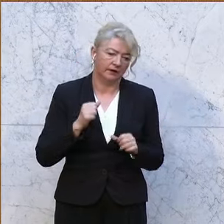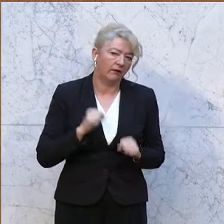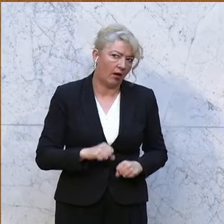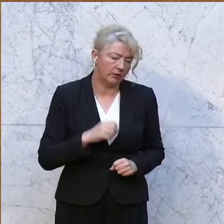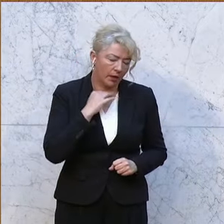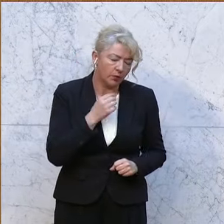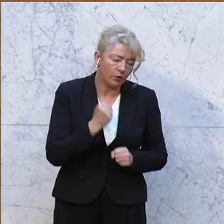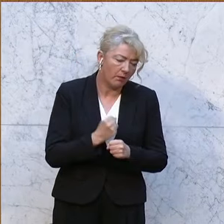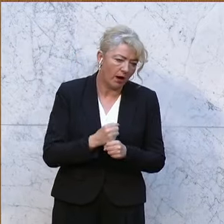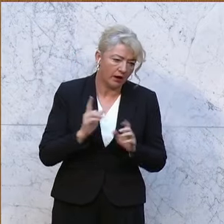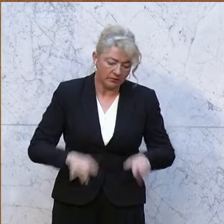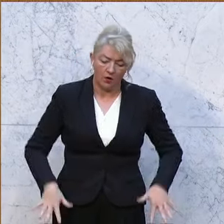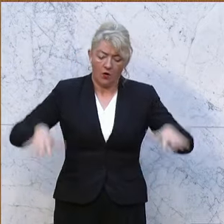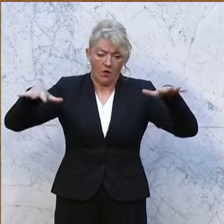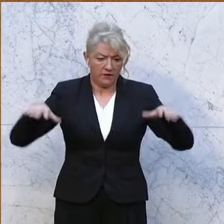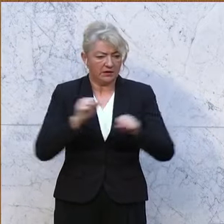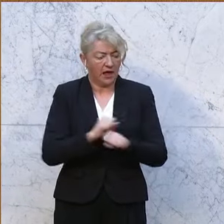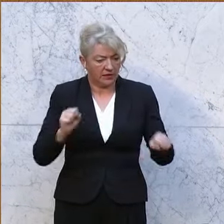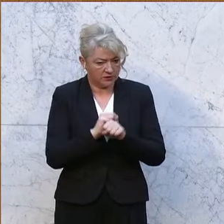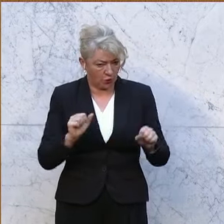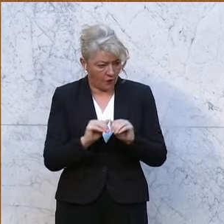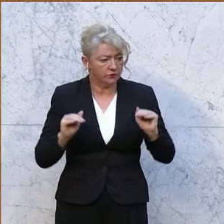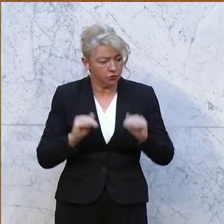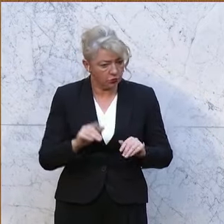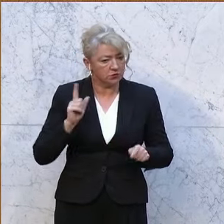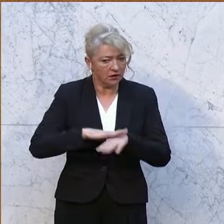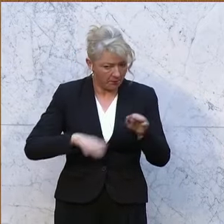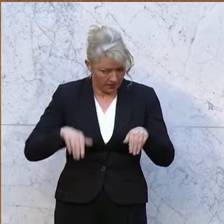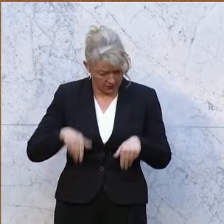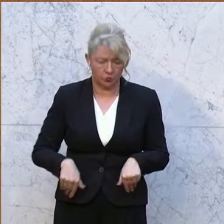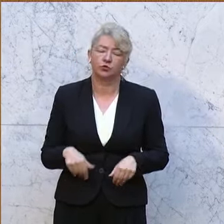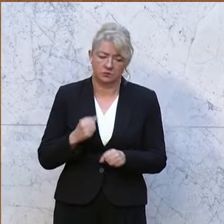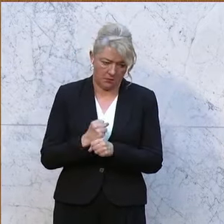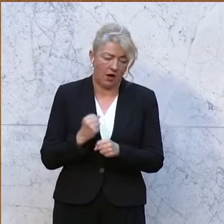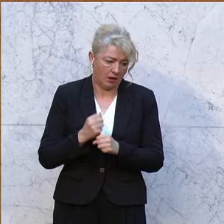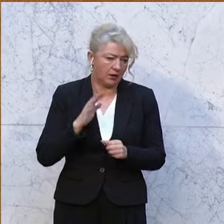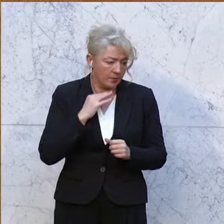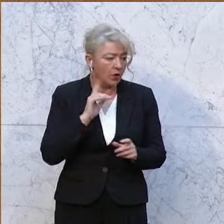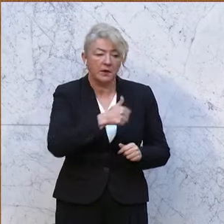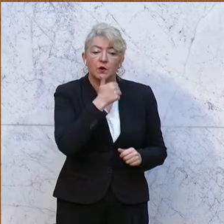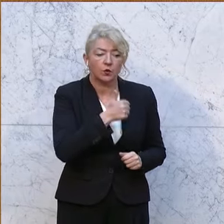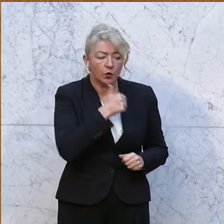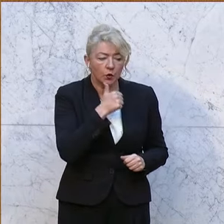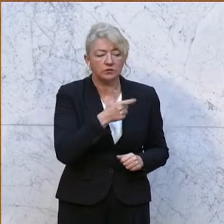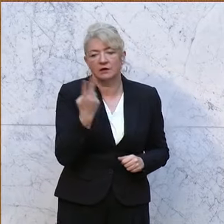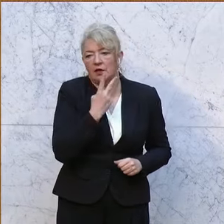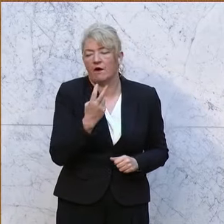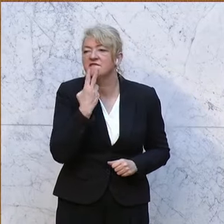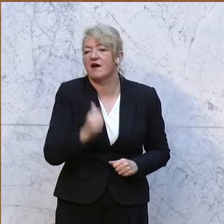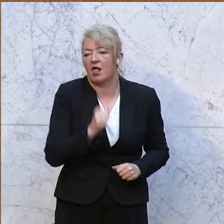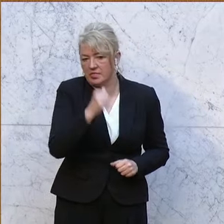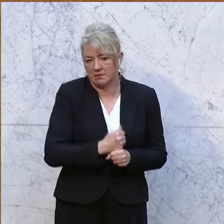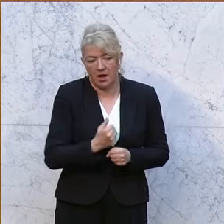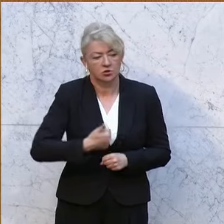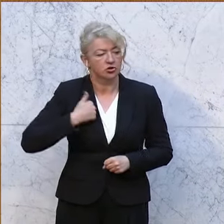machen. Umfassender Hochwasserkatastrophenschutz in den Gemeinden kann man genug machen. Man muss nur wollen. Die Grünen wollen es natürlich nicht. In